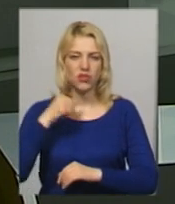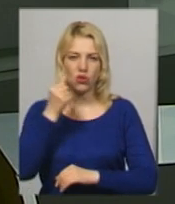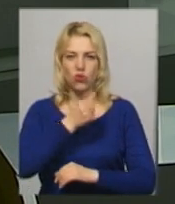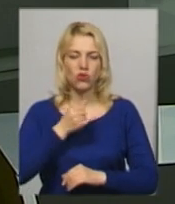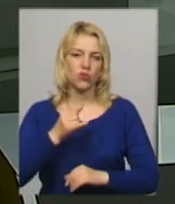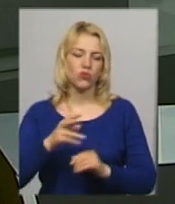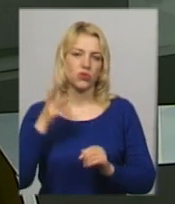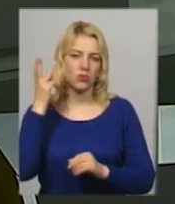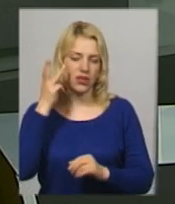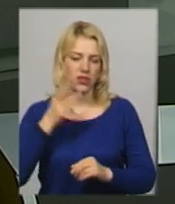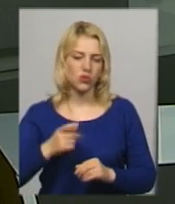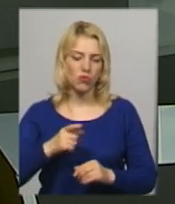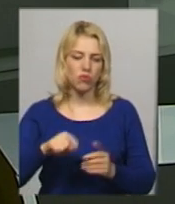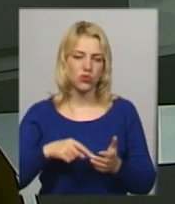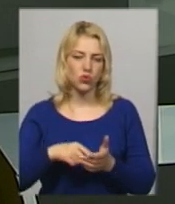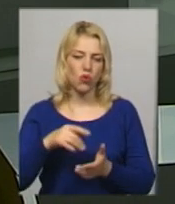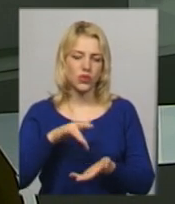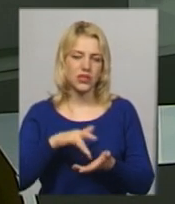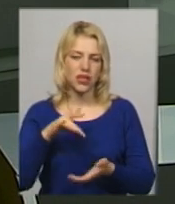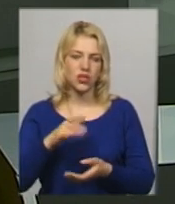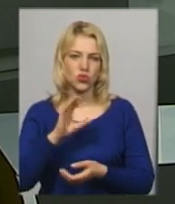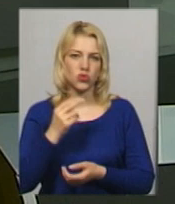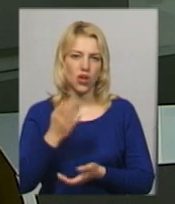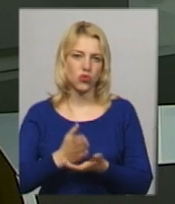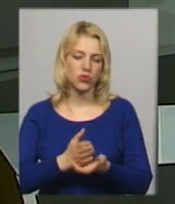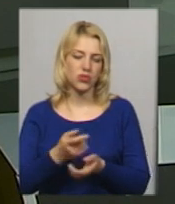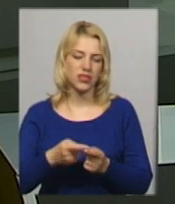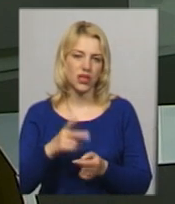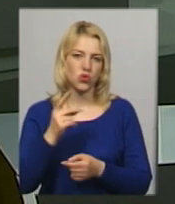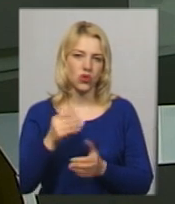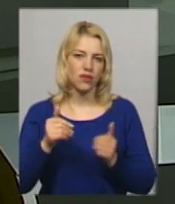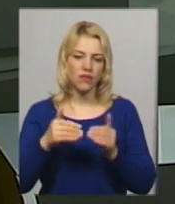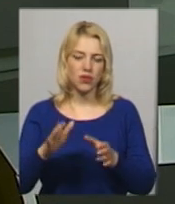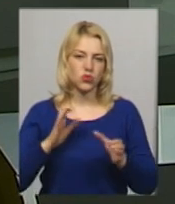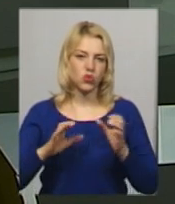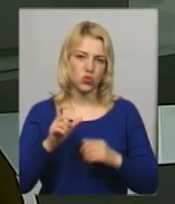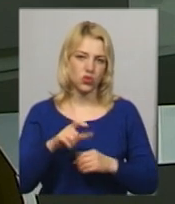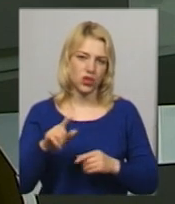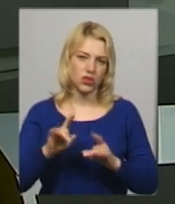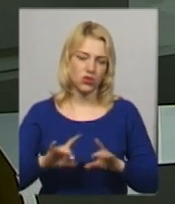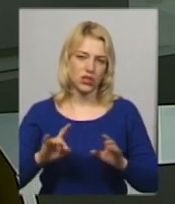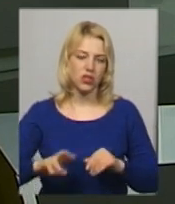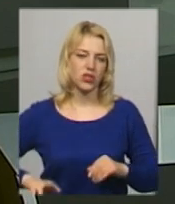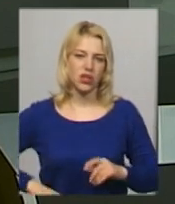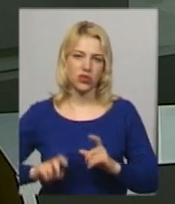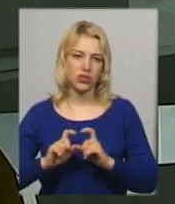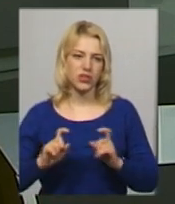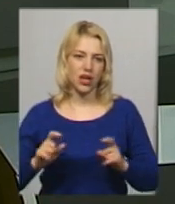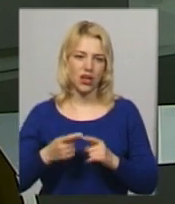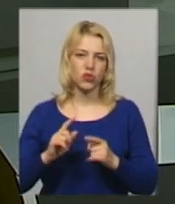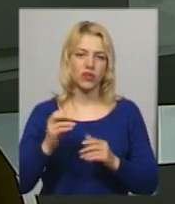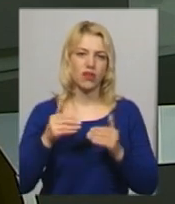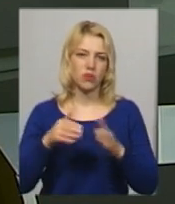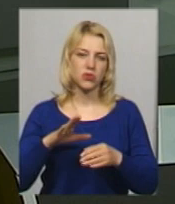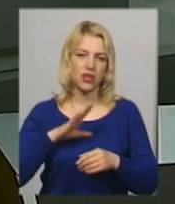у Хмельницькому міському центрі соціального обслуговування. Це другий випуск студентів, каже директор закладу Ірина Ковальчук. На